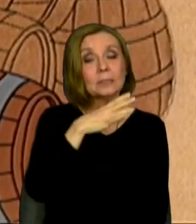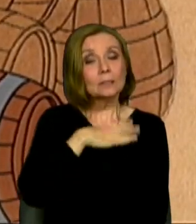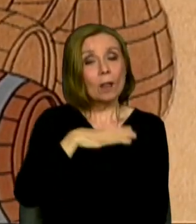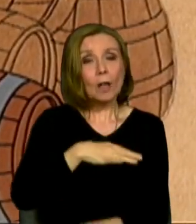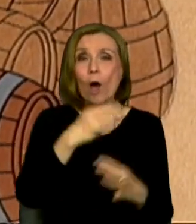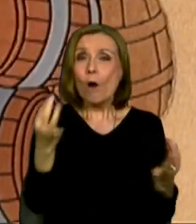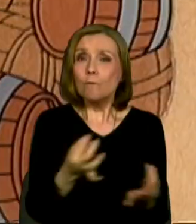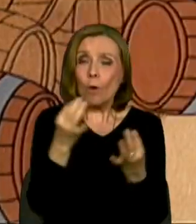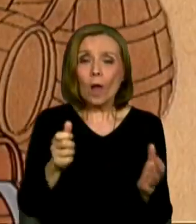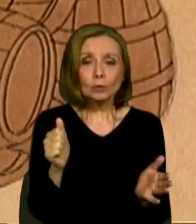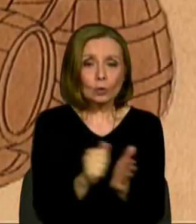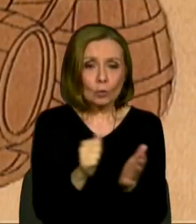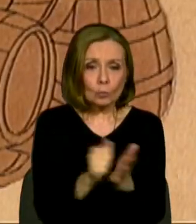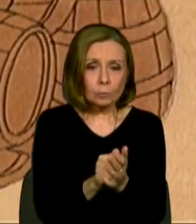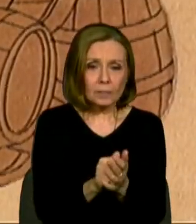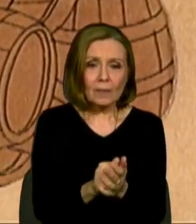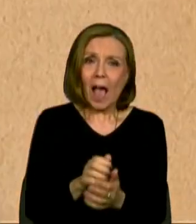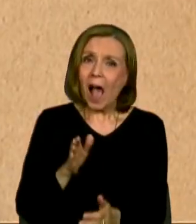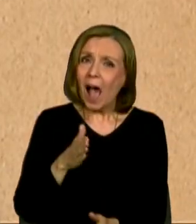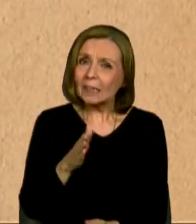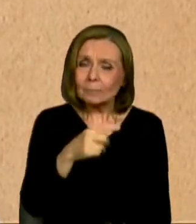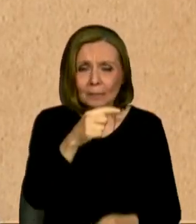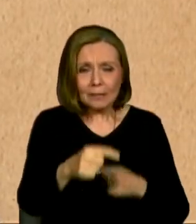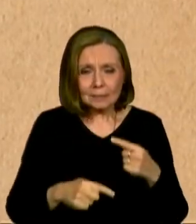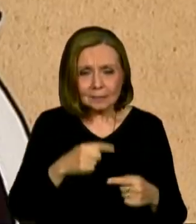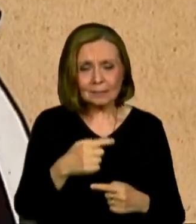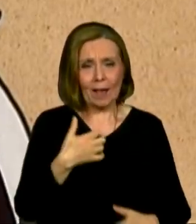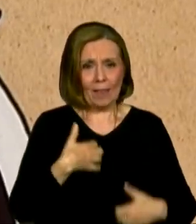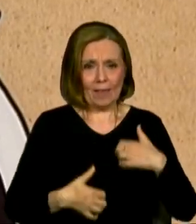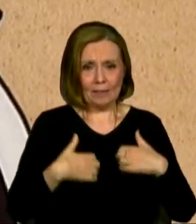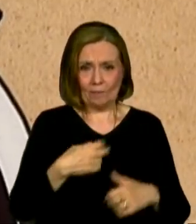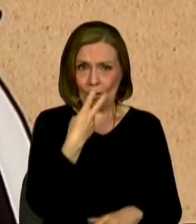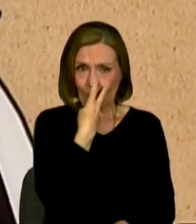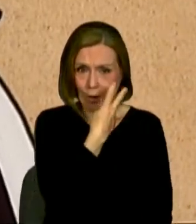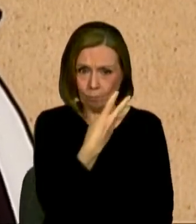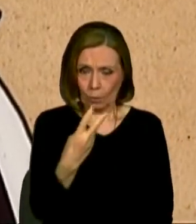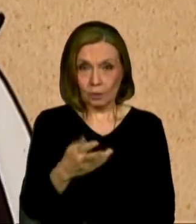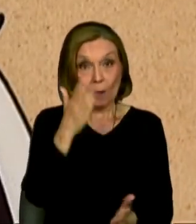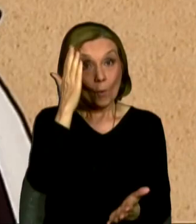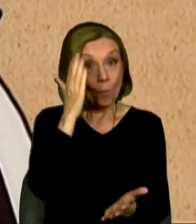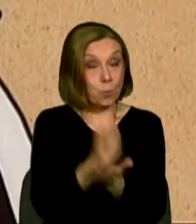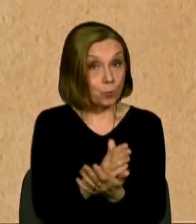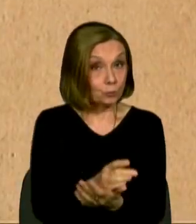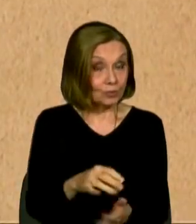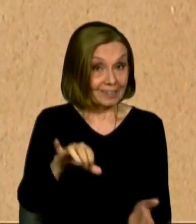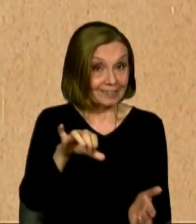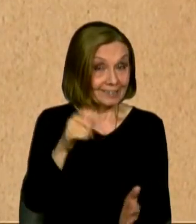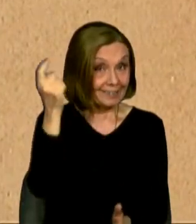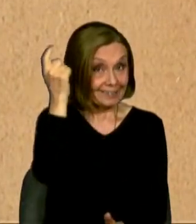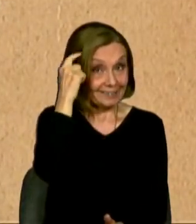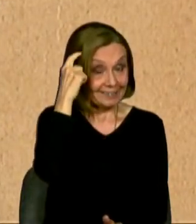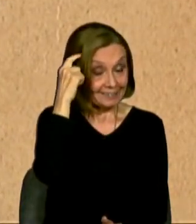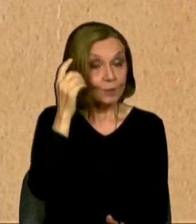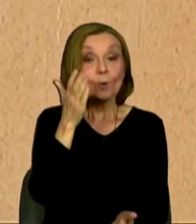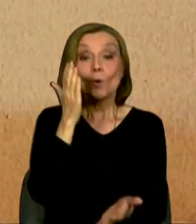si kúpil, ale rybka sa na ne ešte stále hneval. Pozrime sa, chvostik na rybkovom klobúku trčí